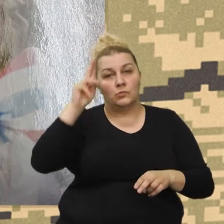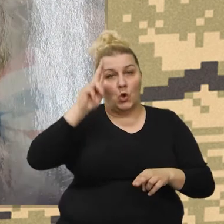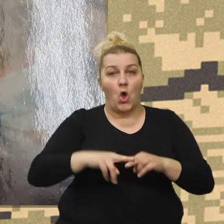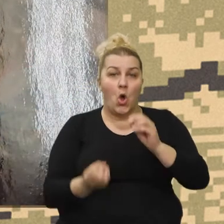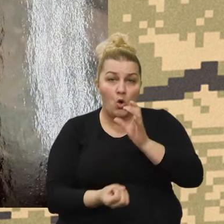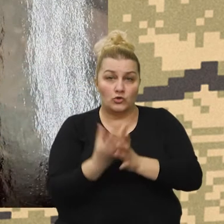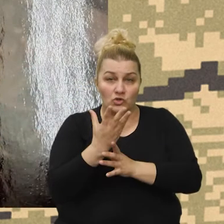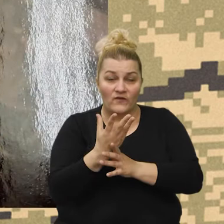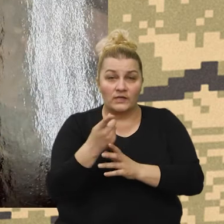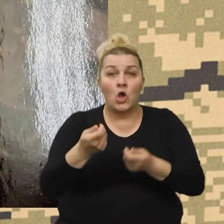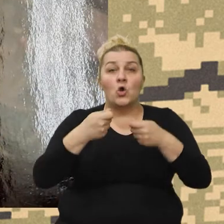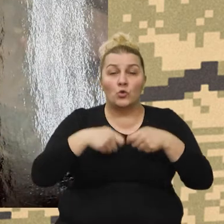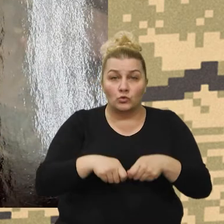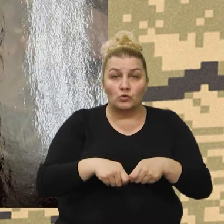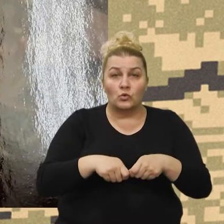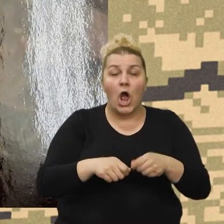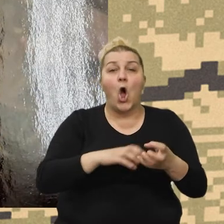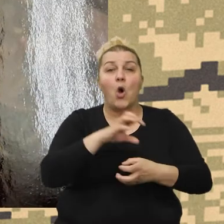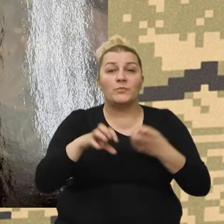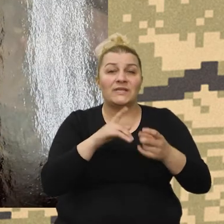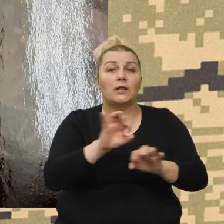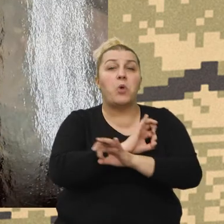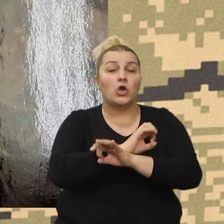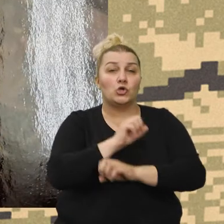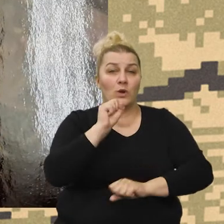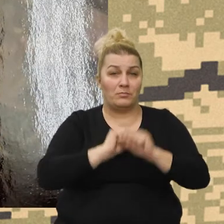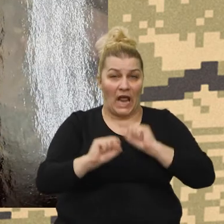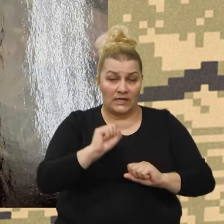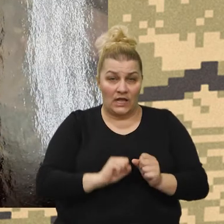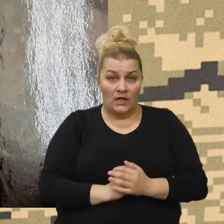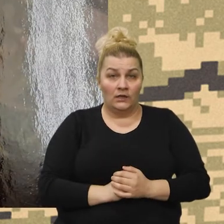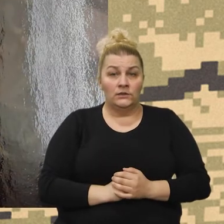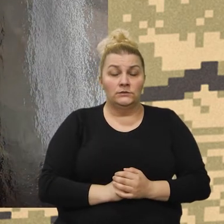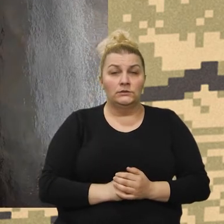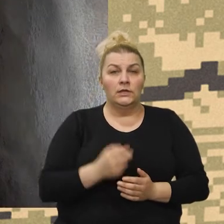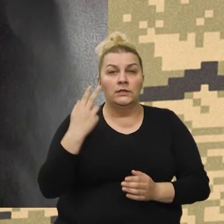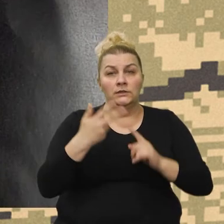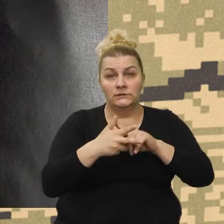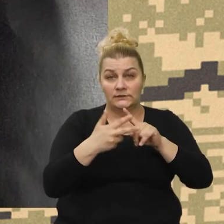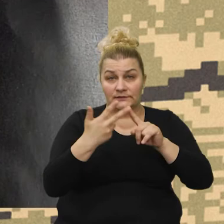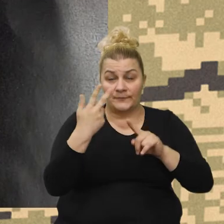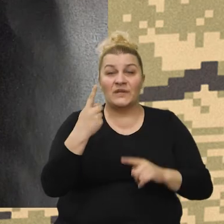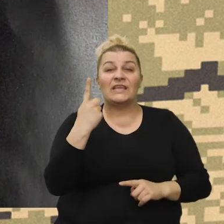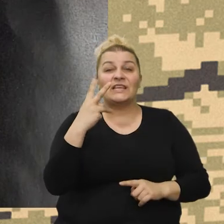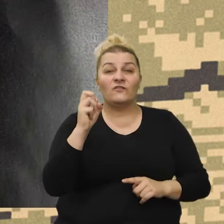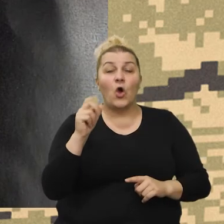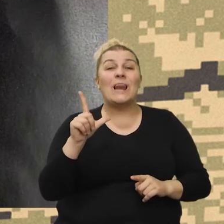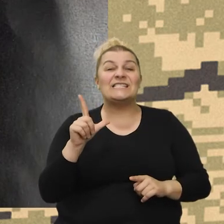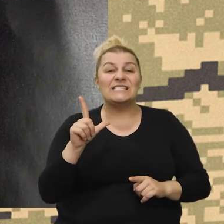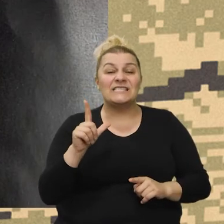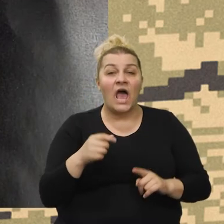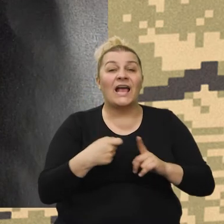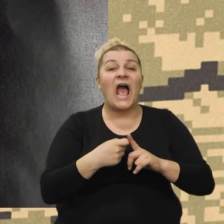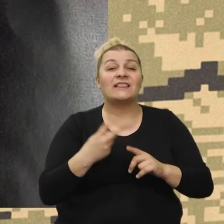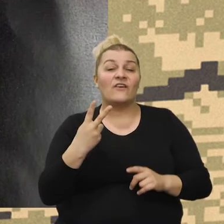pogledani obitelj i pogledani raditelja. I to su troje ljudi. Ivo Lisica, Kata Vranić,